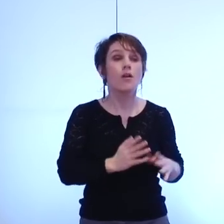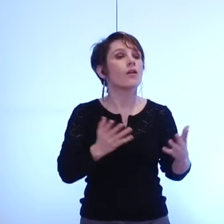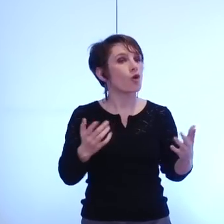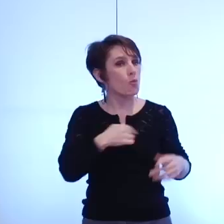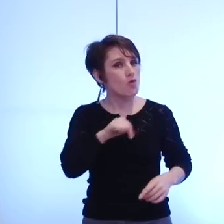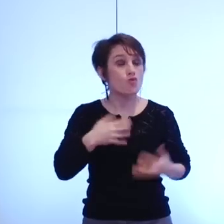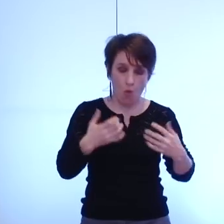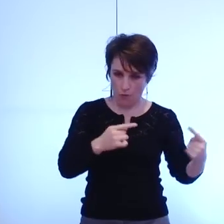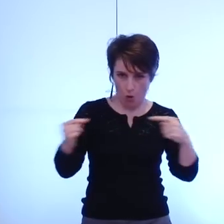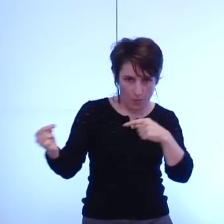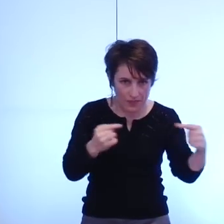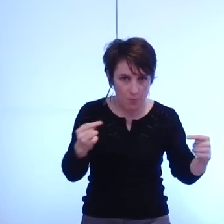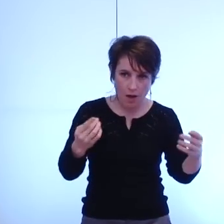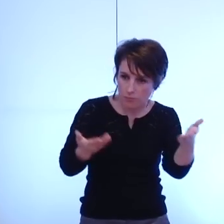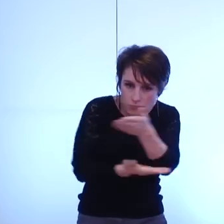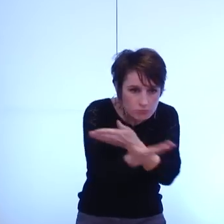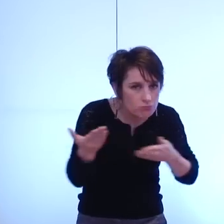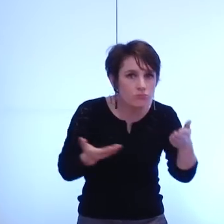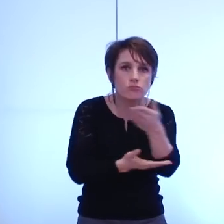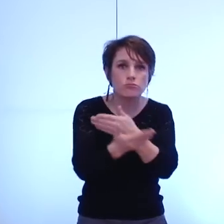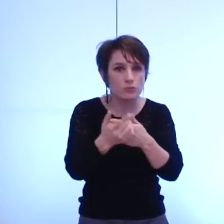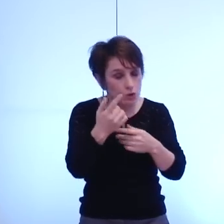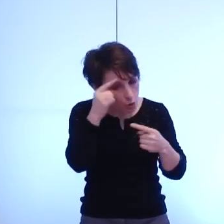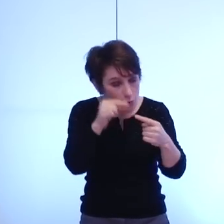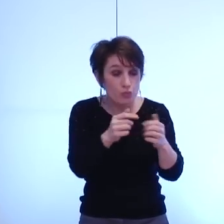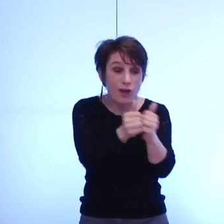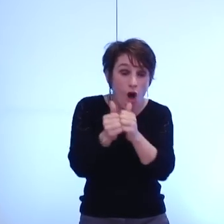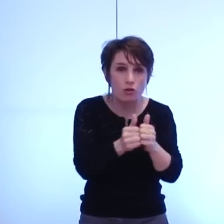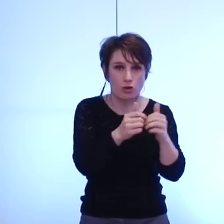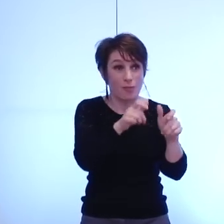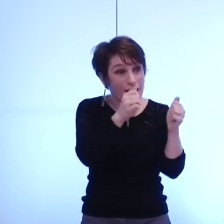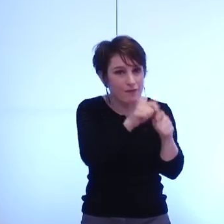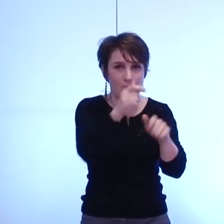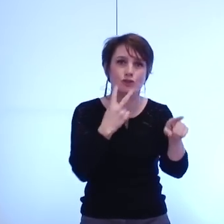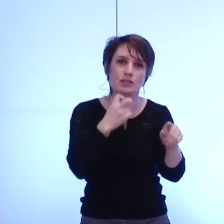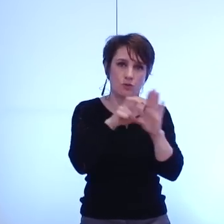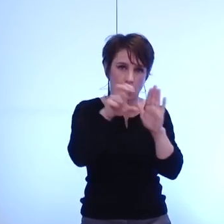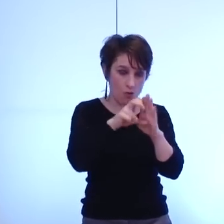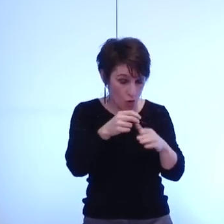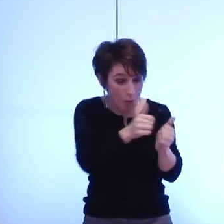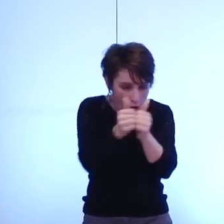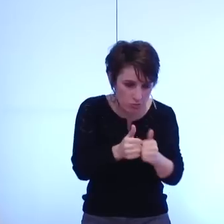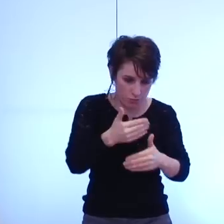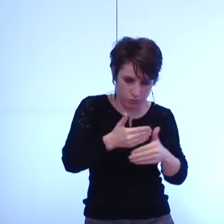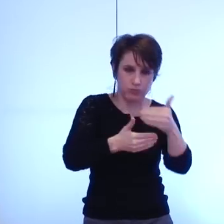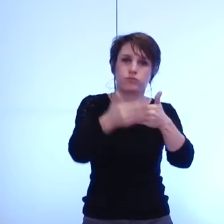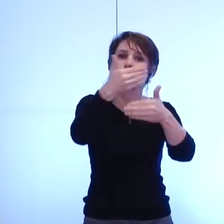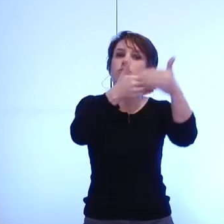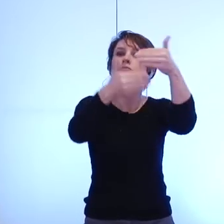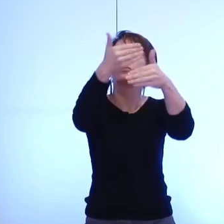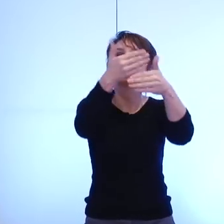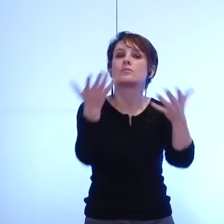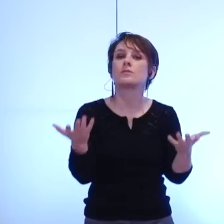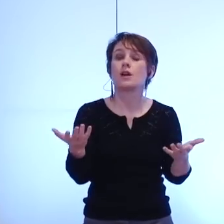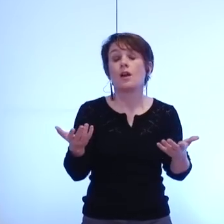concertation nous permettront de mieux construire avec les grenoblois l'avenir de cette politique culturelle et dans ce contexte de